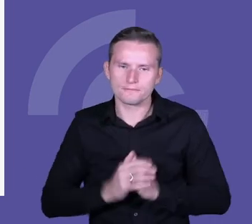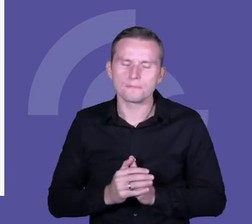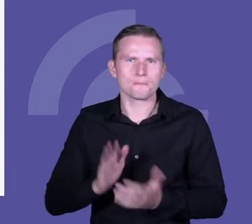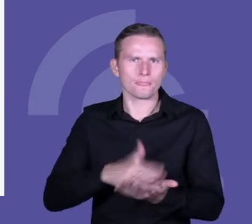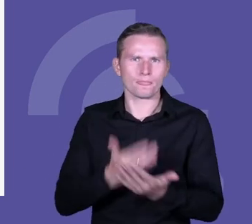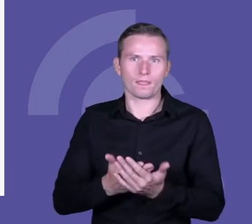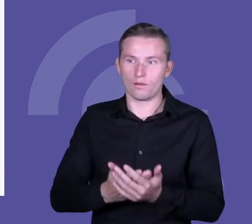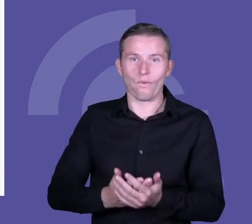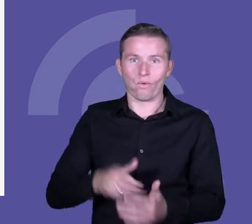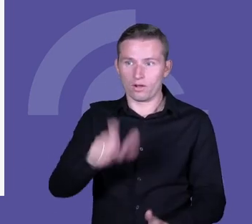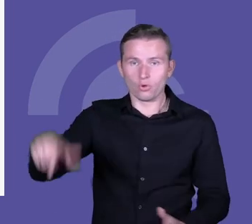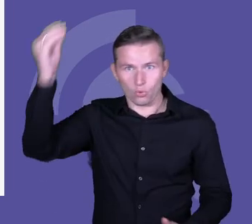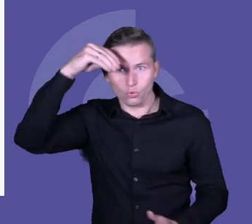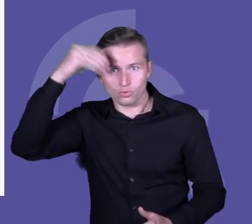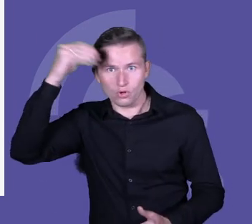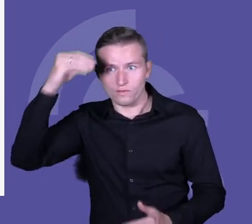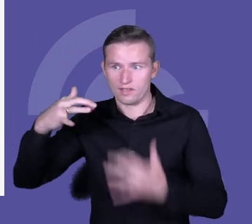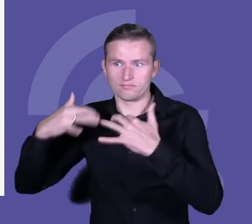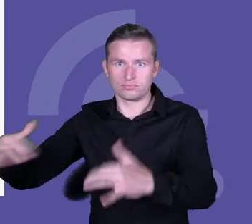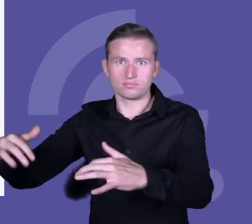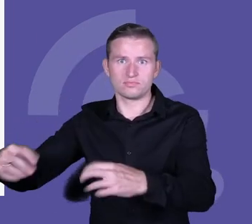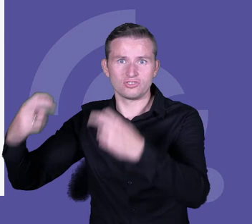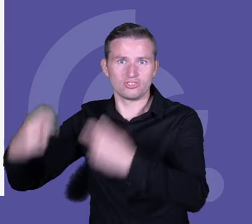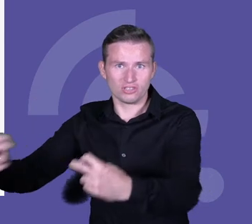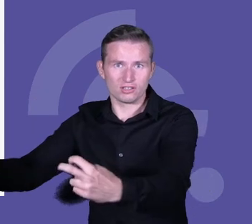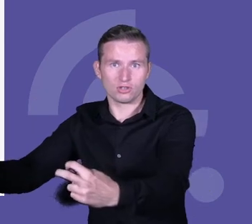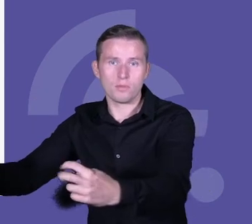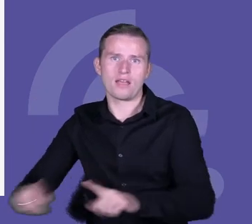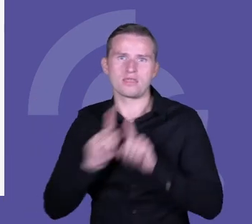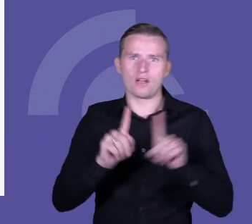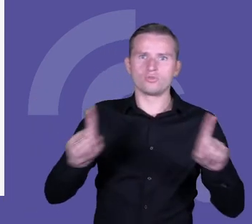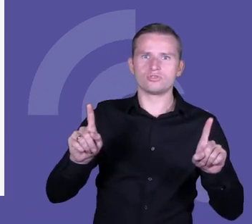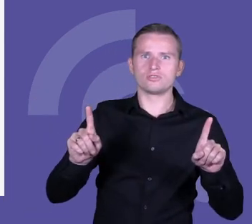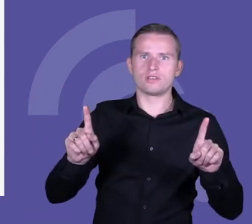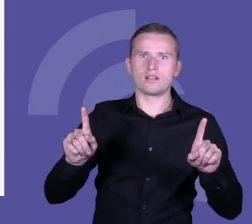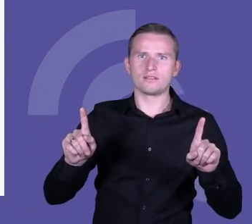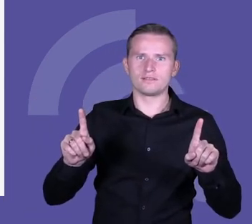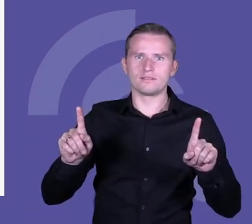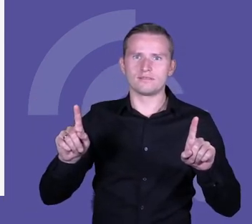samo uczniowie siedzą w ławkach, co nauczyciele, a kto ma w klasie wyściełane miękko krzesło?